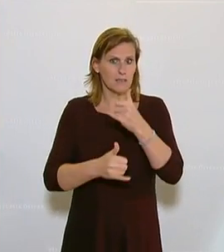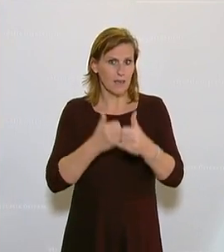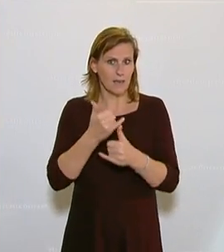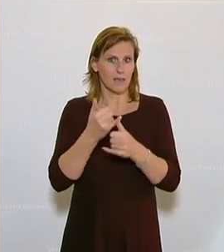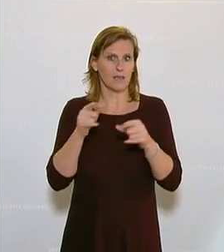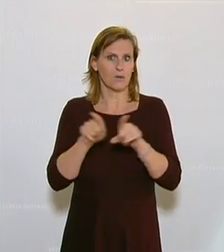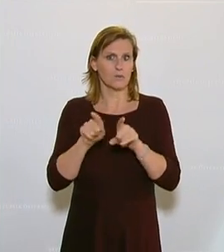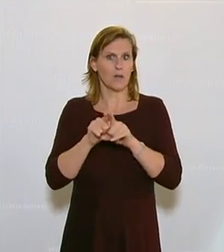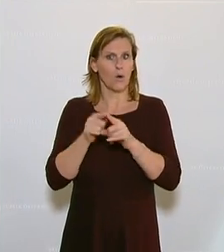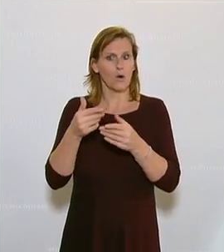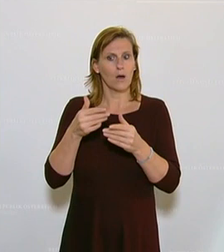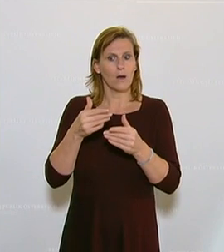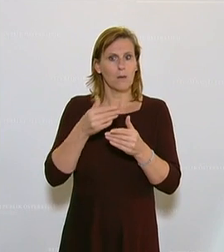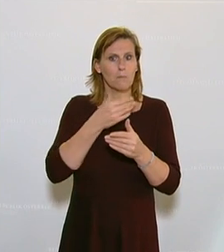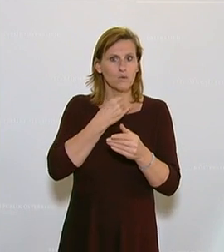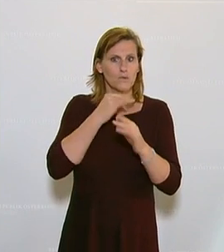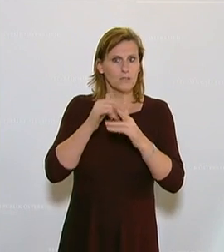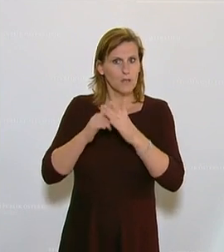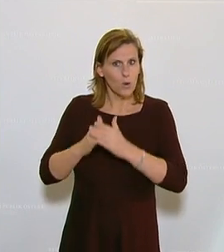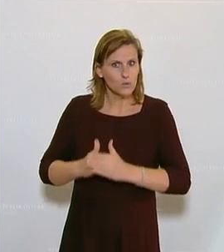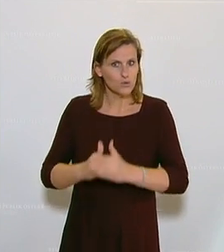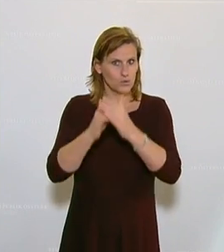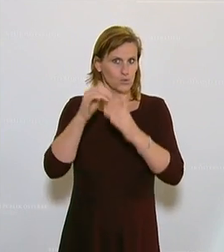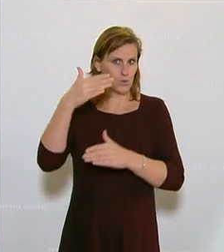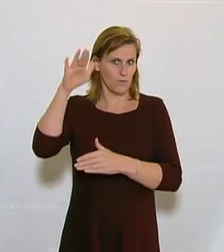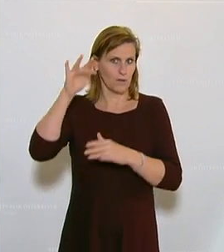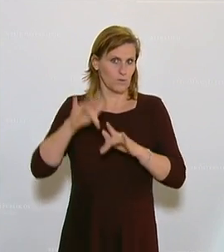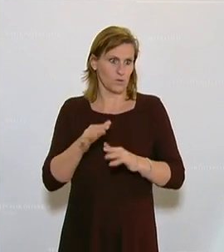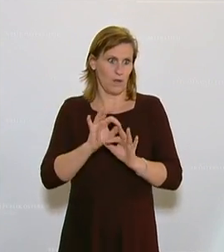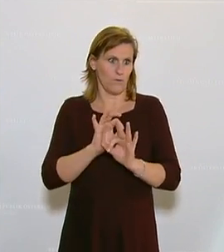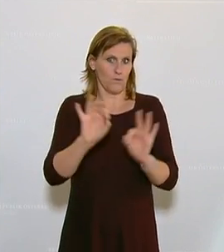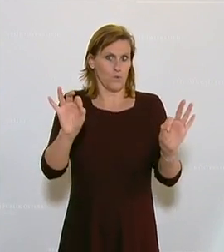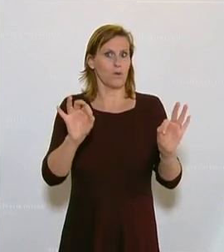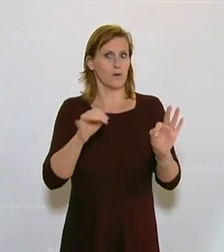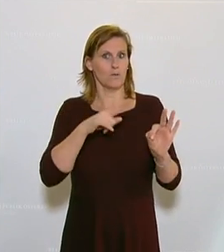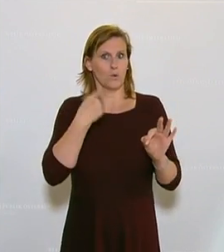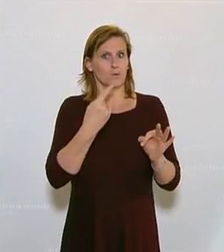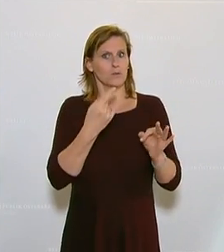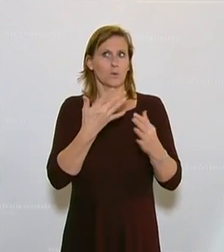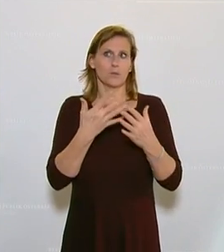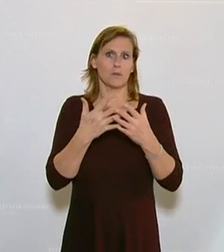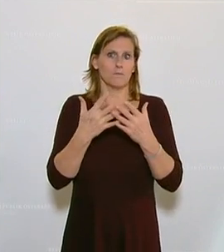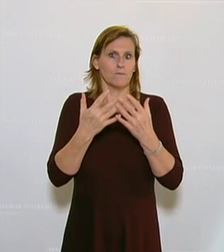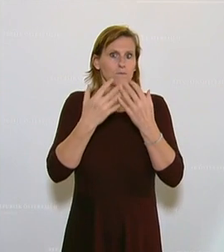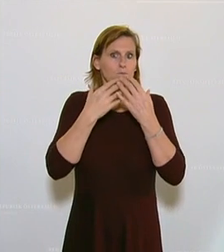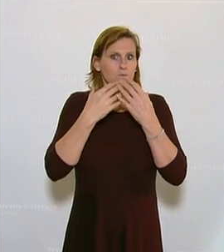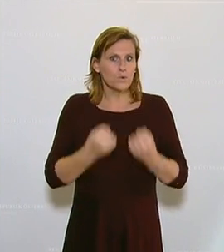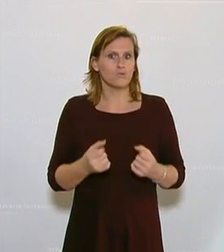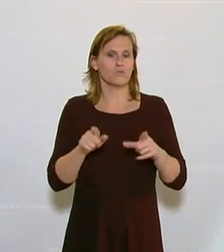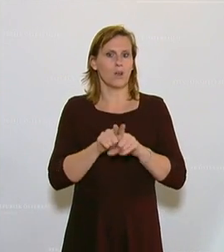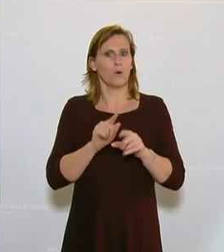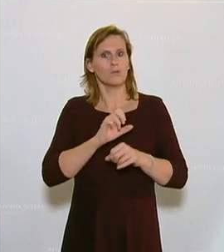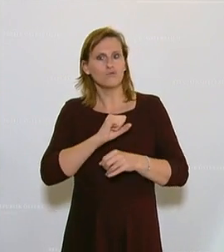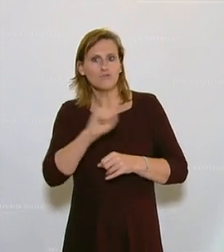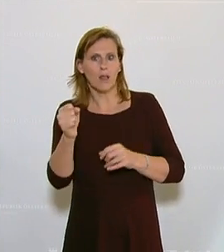unterstützungsbedürftige Erwachsene. Für die gilt das, und das ist uns ein großes Anliegen, und das ist uns auch ein besonderes Anliegen, dass es